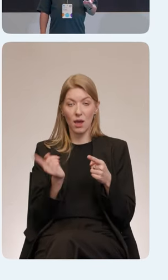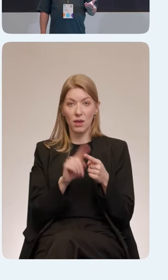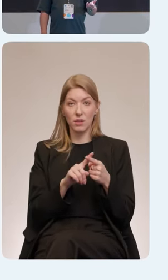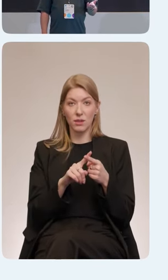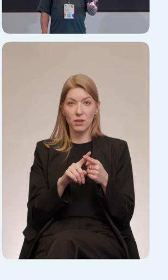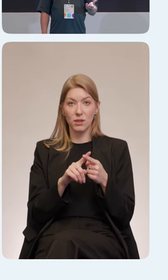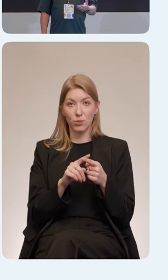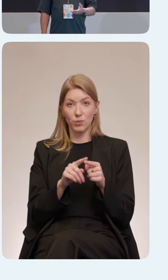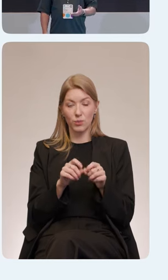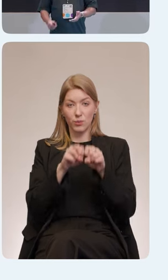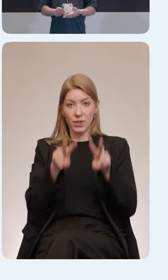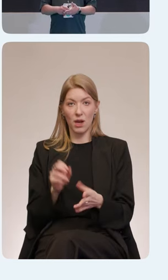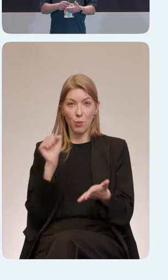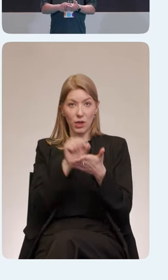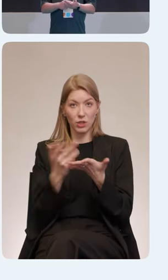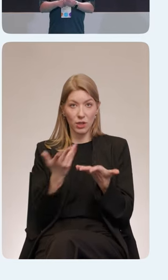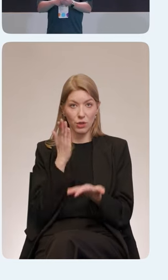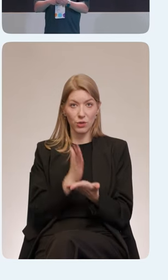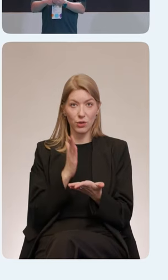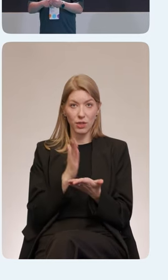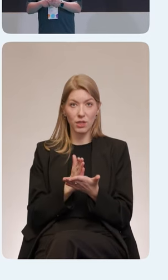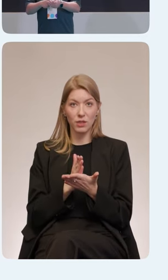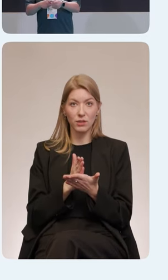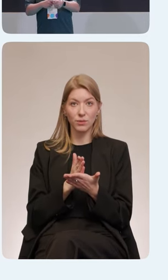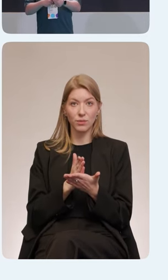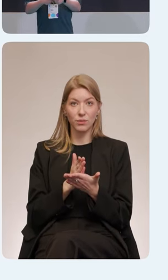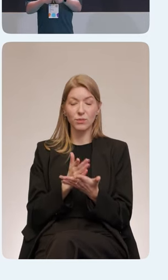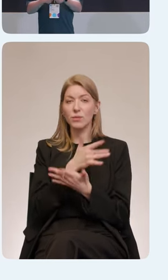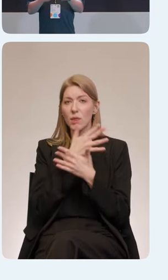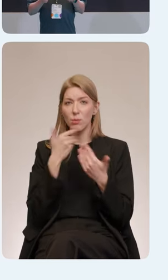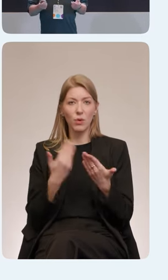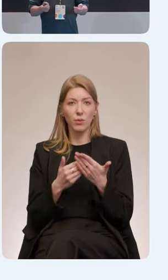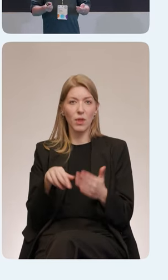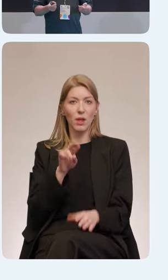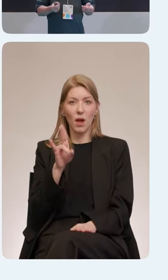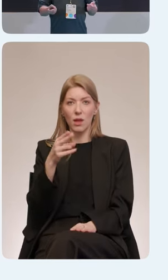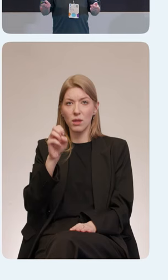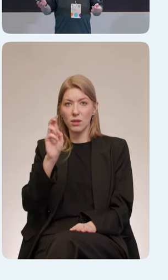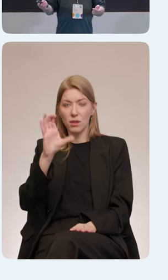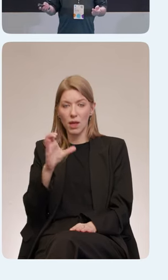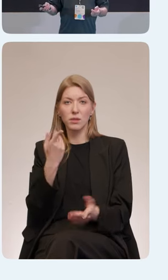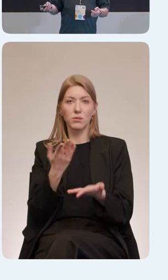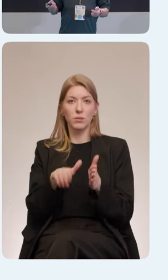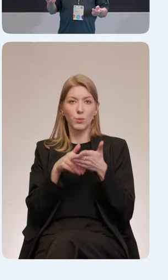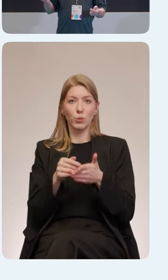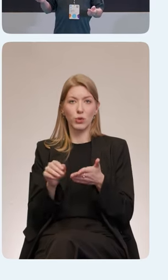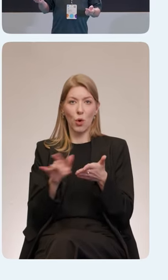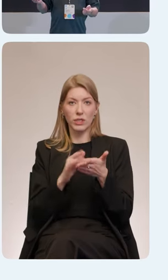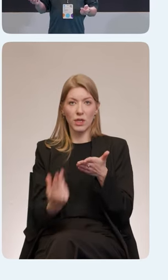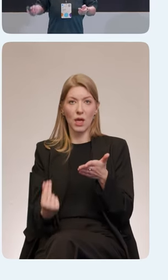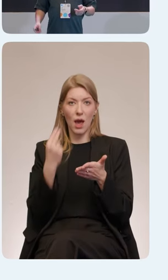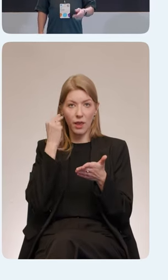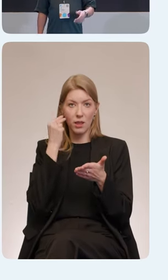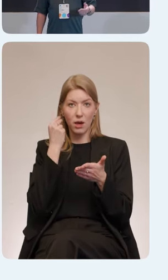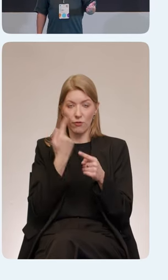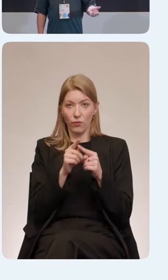популярное приложение, которое есть, когда вы вводите там в Яндексе или в Гугле разметку для скринридера, оно будет где-то в начале.